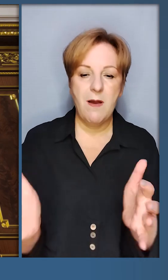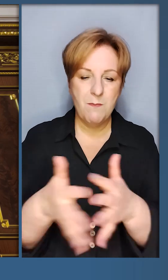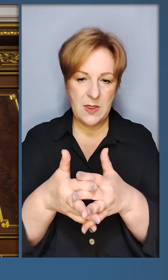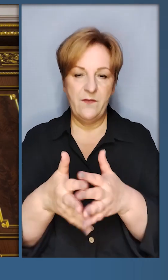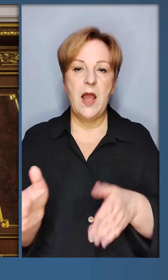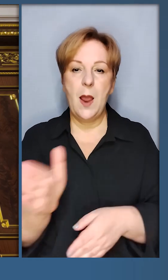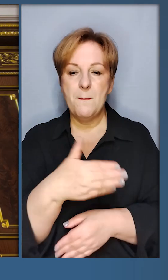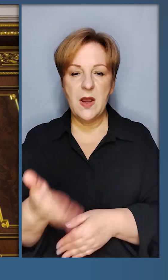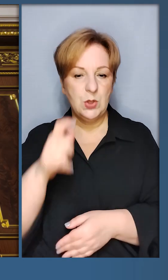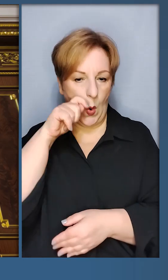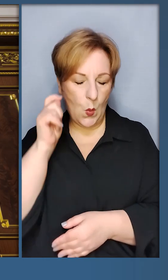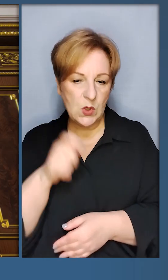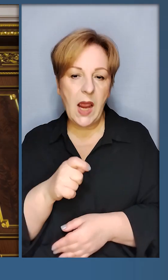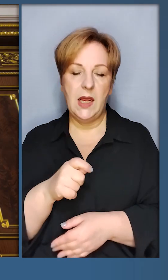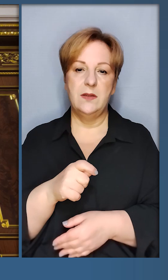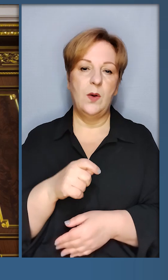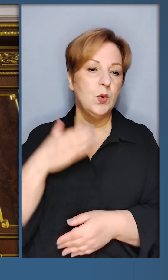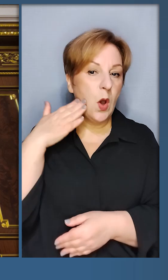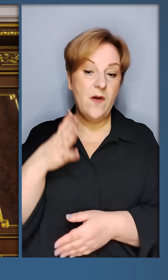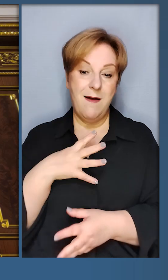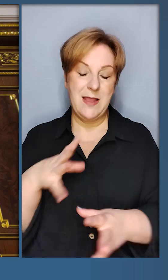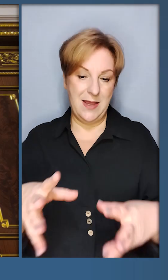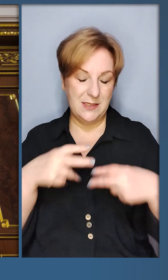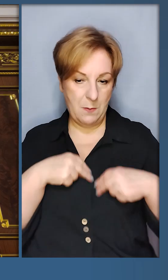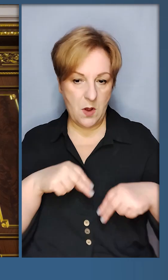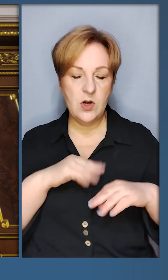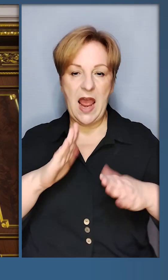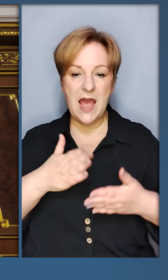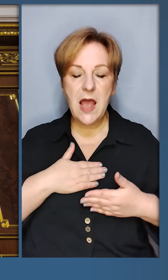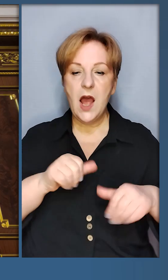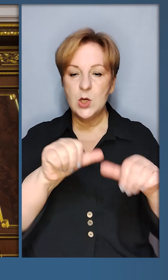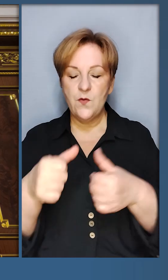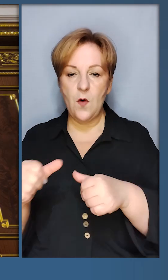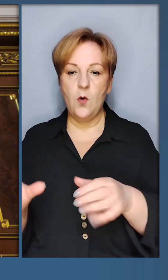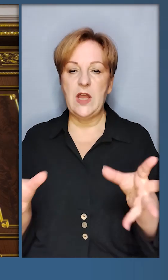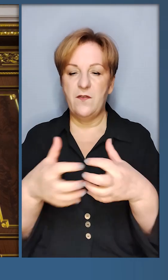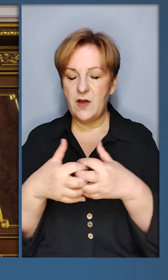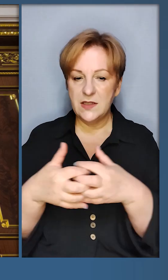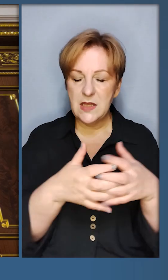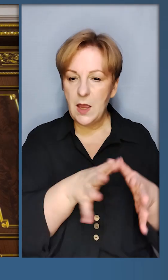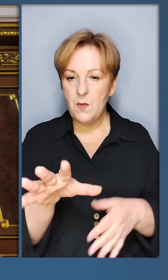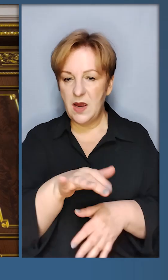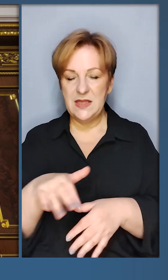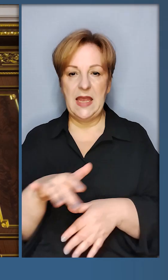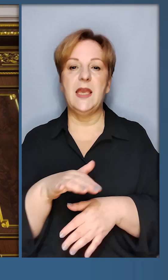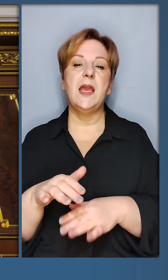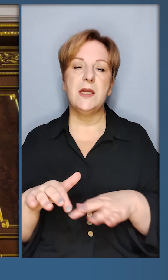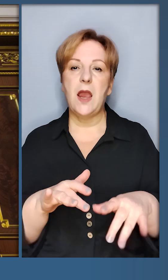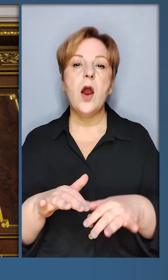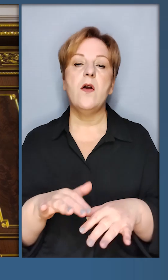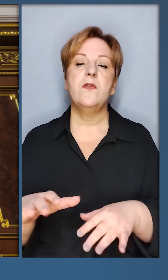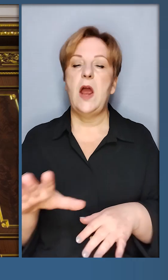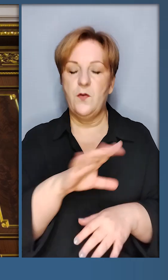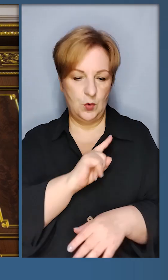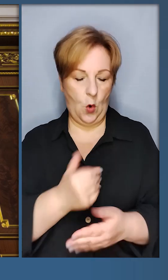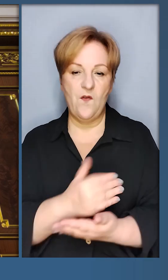партнерства між Україною та Румунією. Наша співпраця, наші формати взаємодії – це нова сила для усього регіону